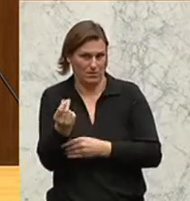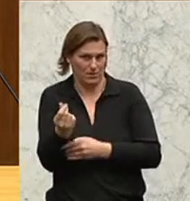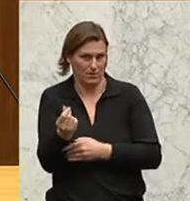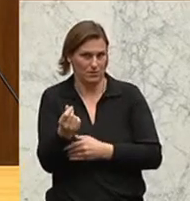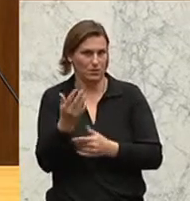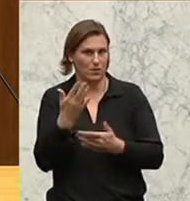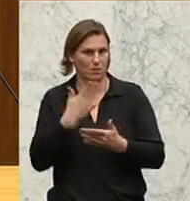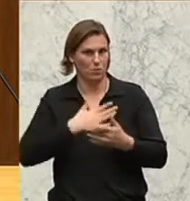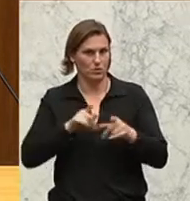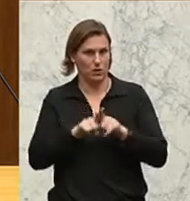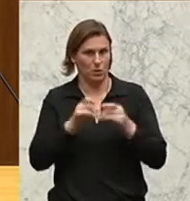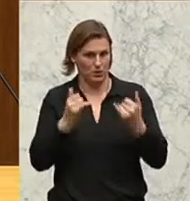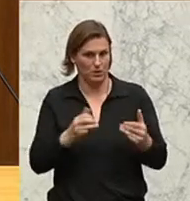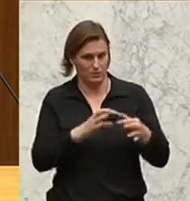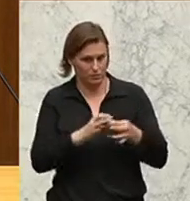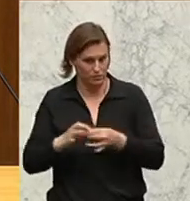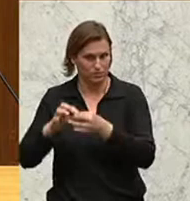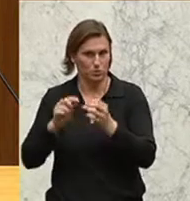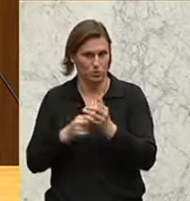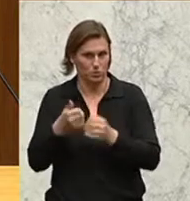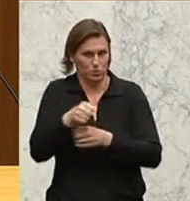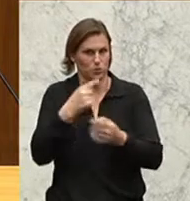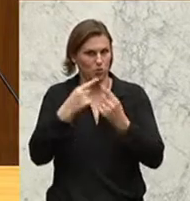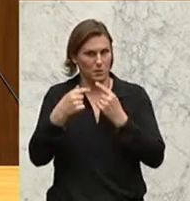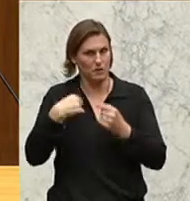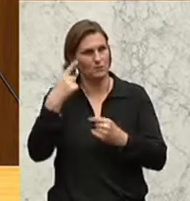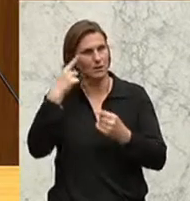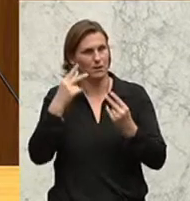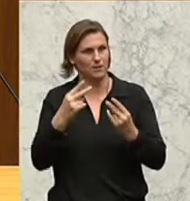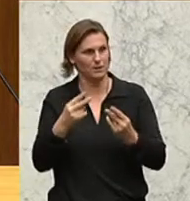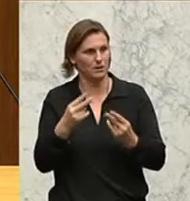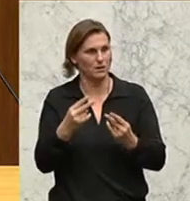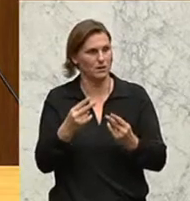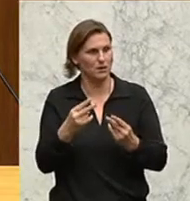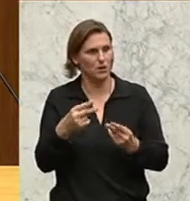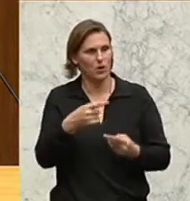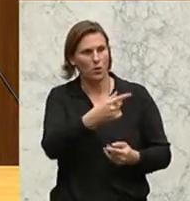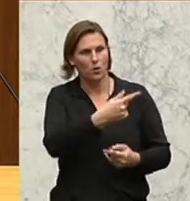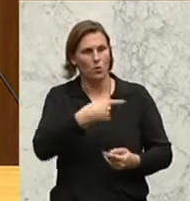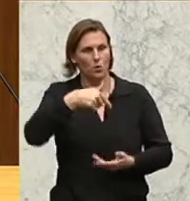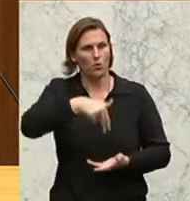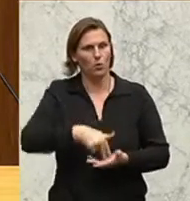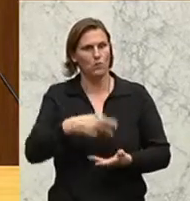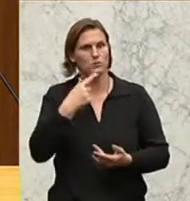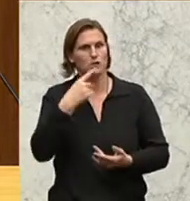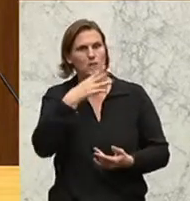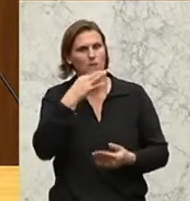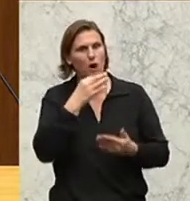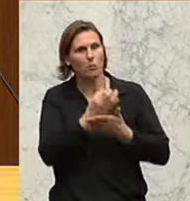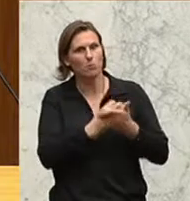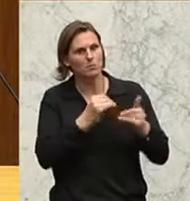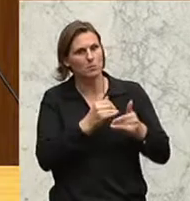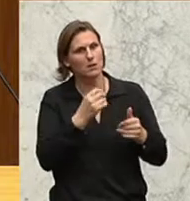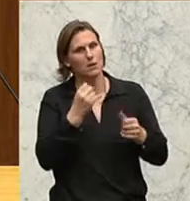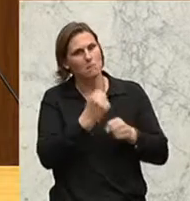Zusammenhang hier ins Gespräch bringen, weil ich glaube, dass das wichtig ist. Schau, und dann kommt man da heraus und sagt, Frau Bildungsministerin, machen Sie das, machen Sie das,